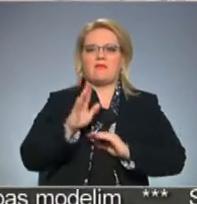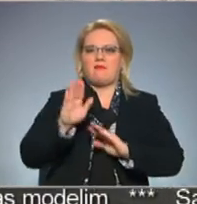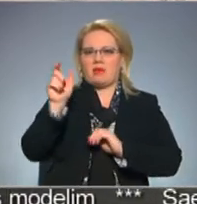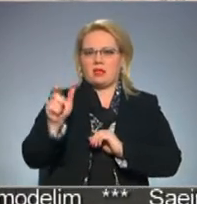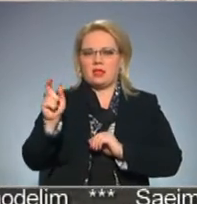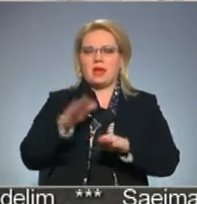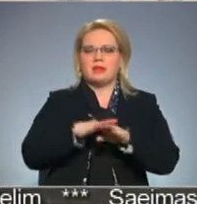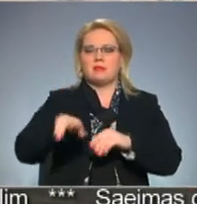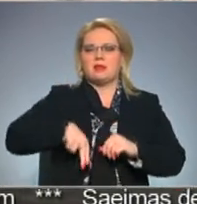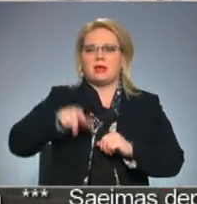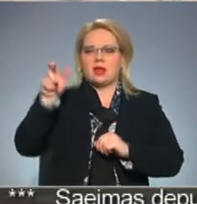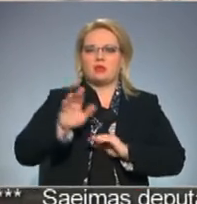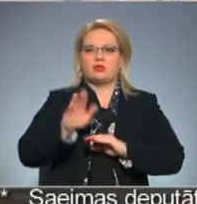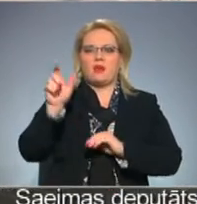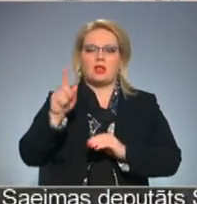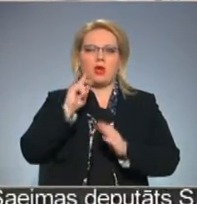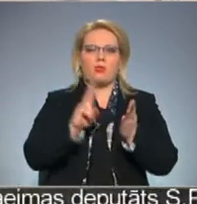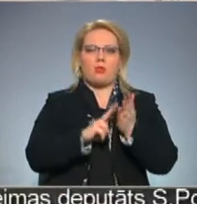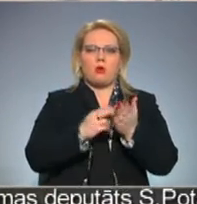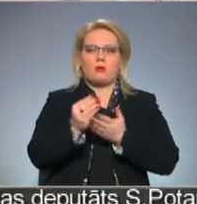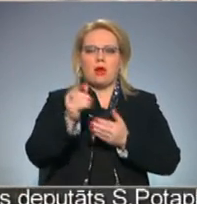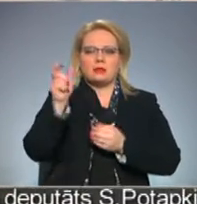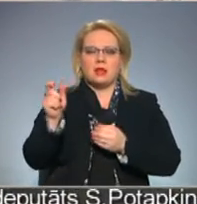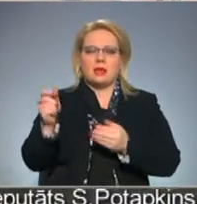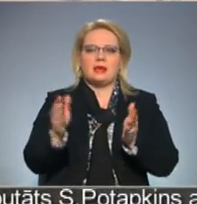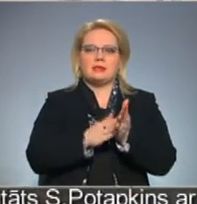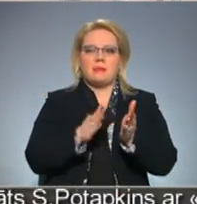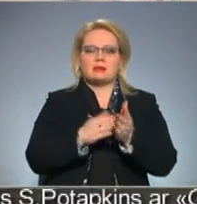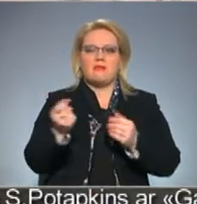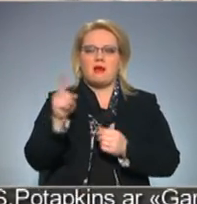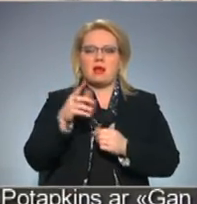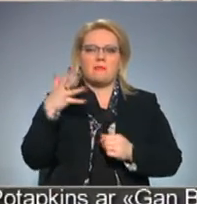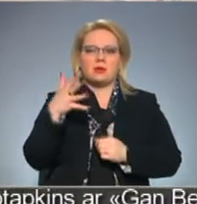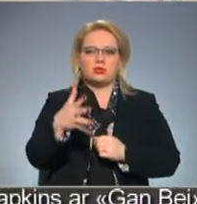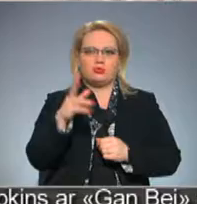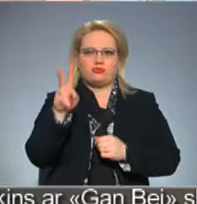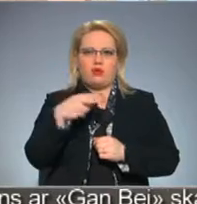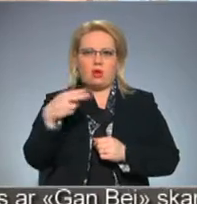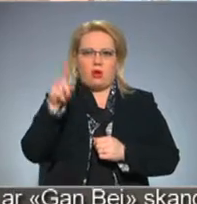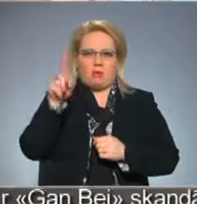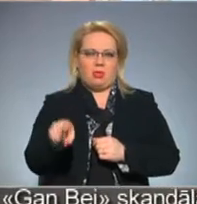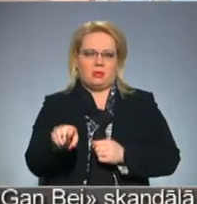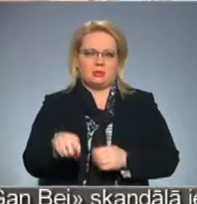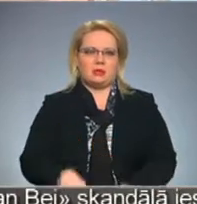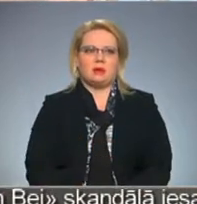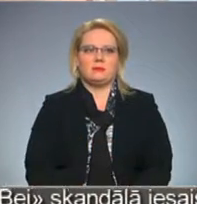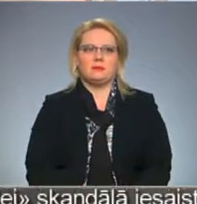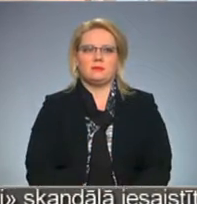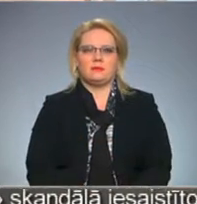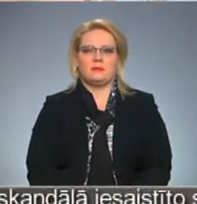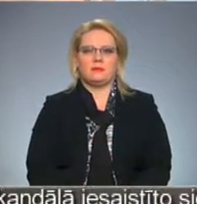izpildirektors un viņu vietnieki nodokļu maksātājiem mēnesī izmaksās vairāk nekā 5 tūkstoši eiro. Ja